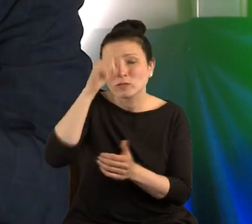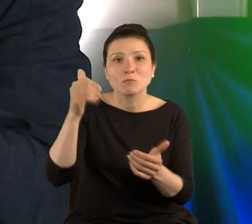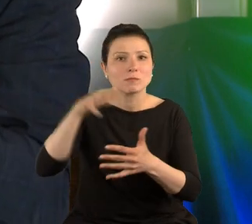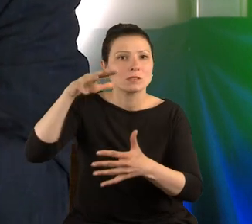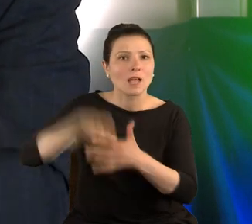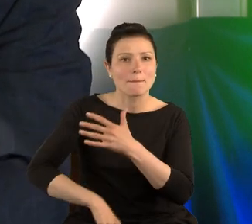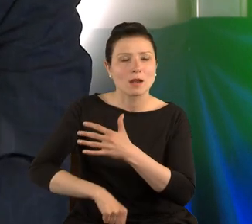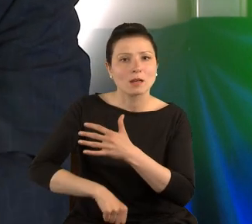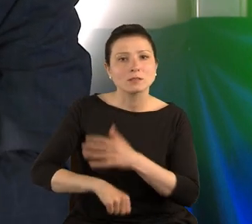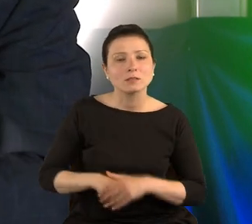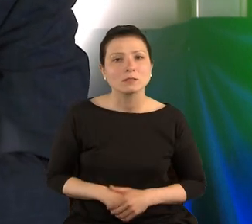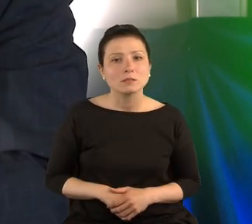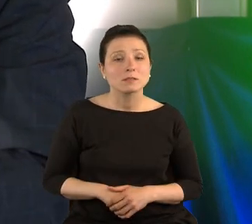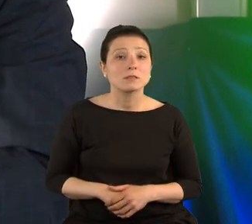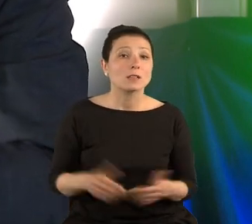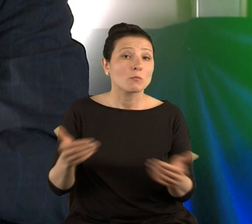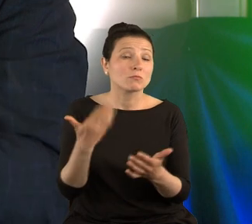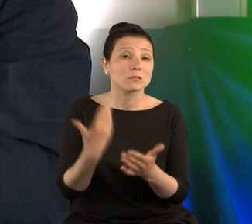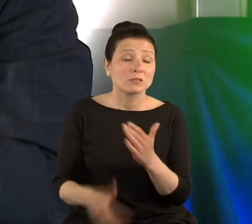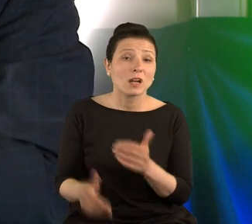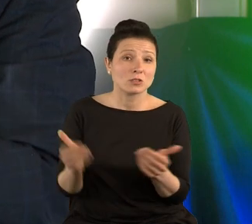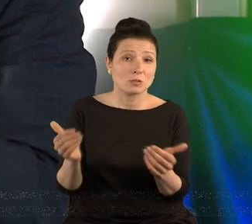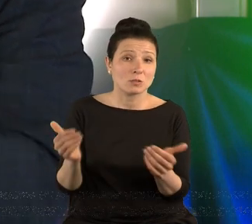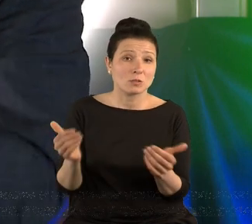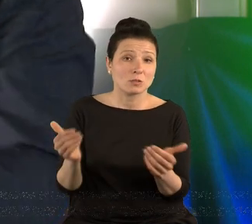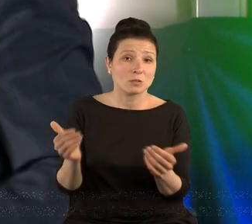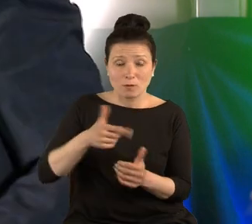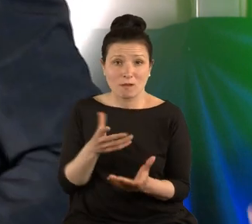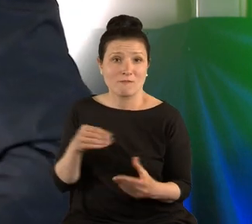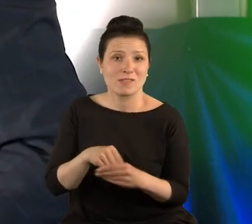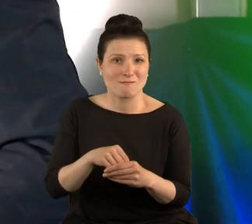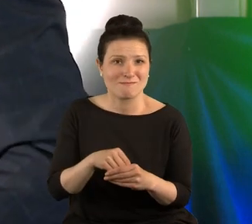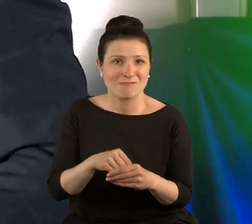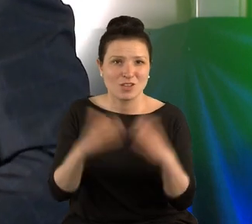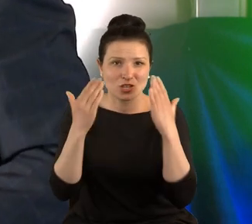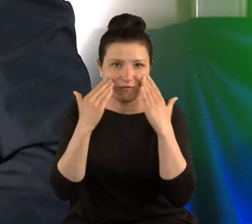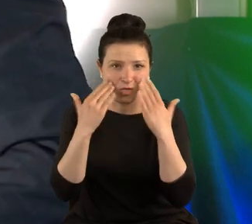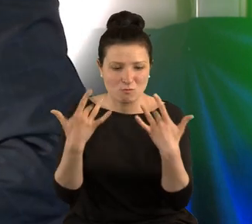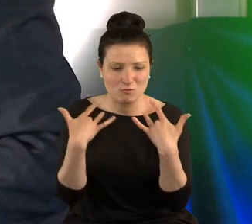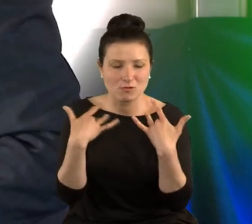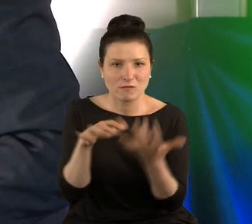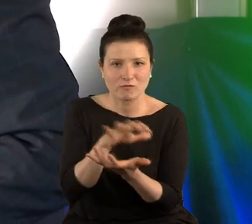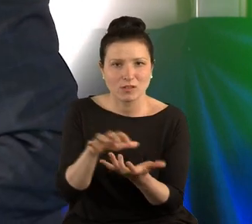możemy pozbawić się możliwości bycia w świecie, świadomego bycia